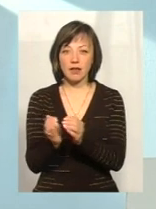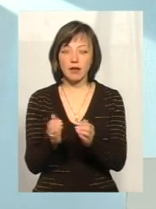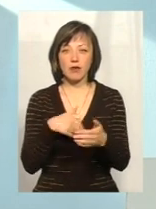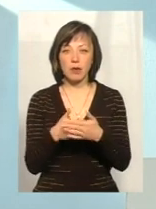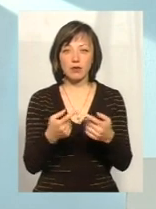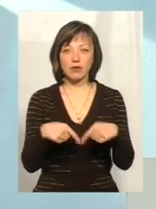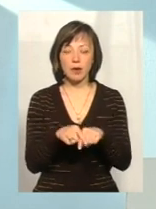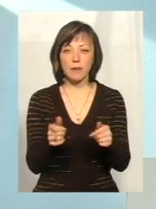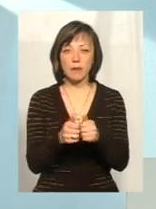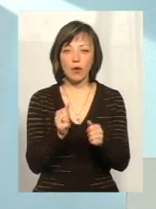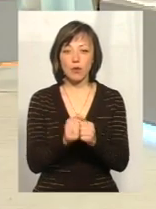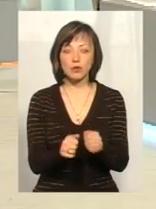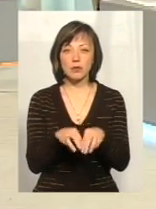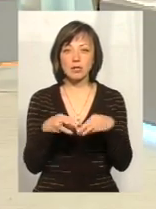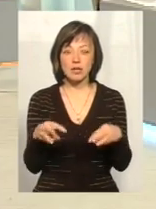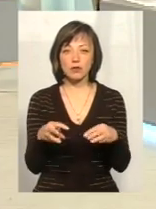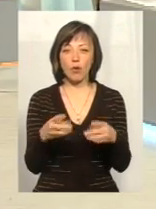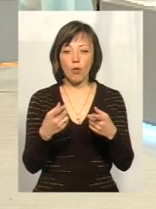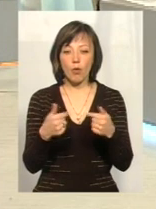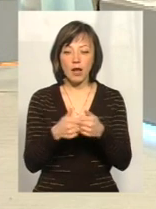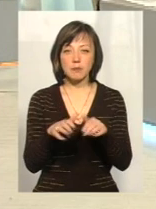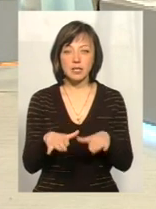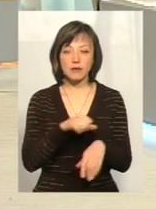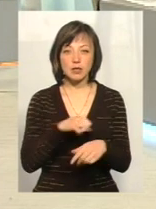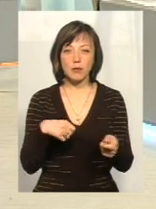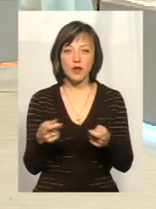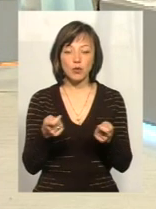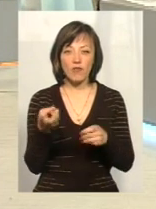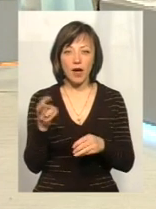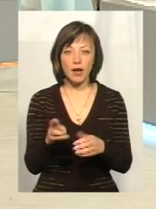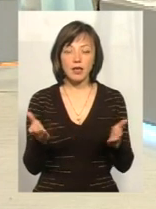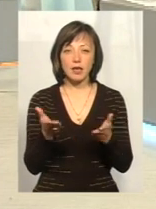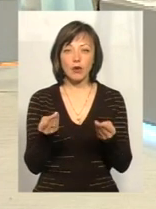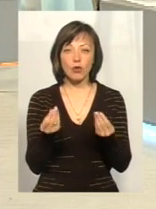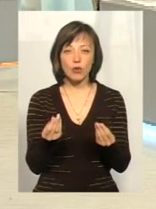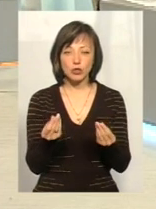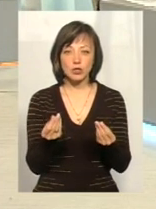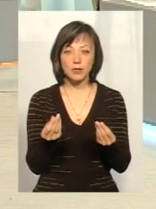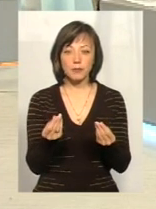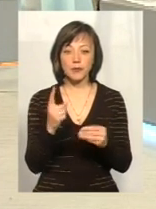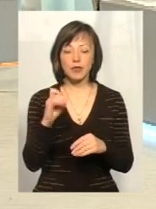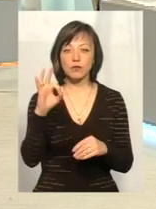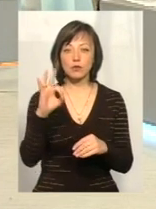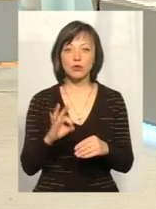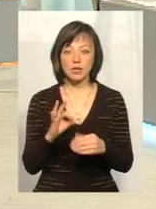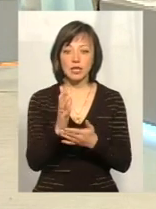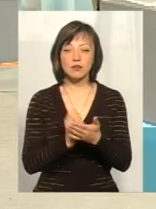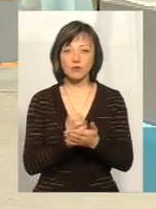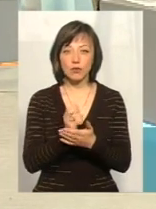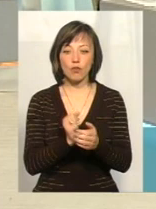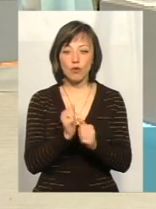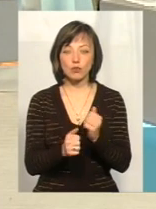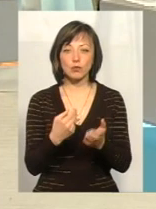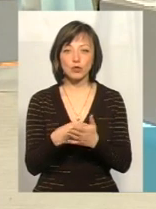при кожному міністерству, при кожному органі місцевого саморядування, які гроші, які 100% зарезервовуються в